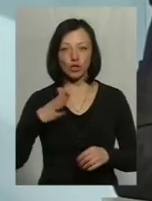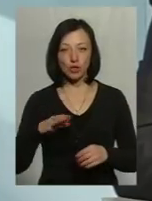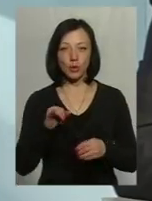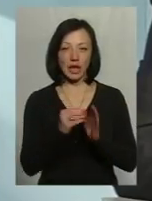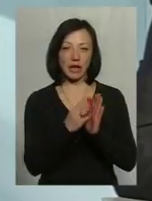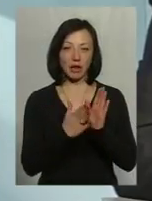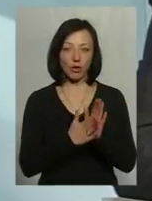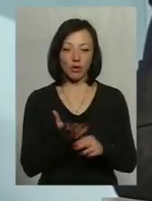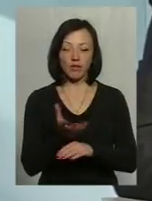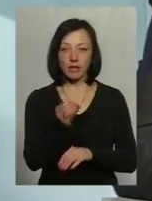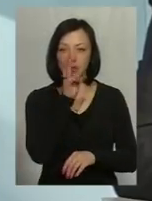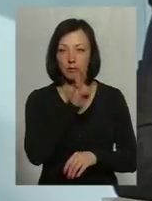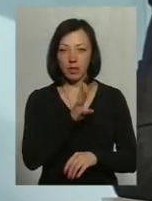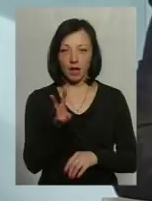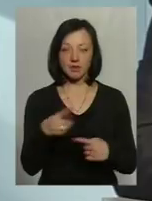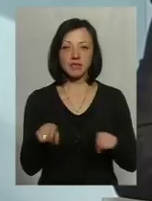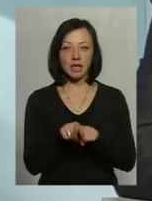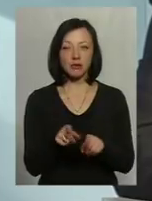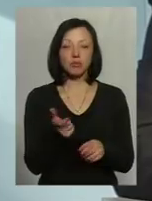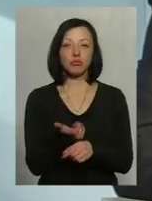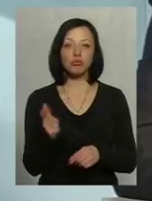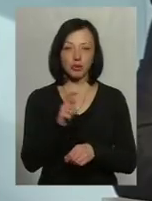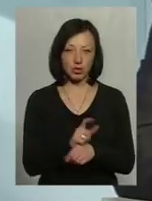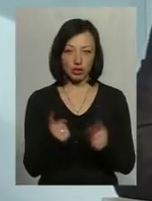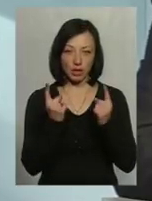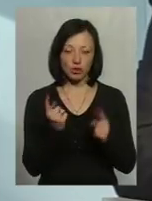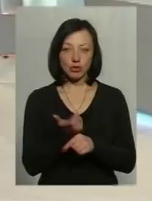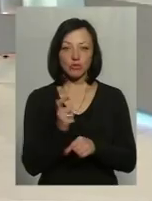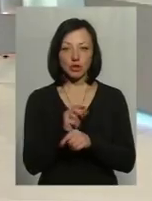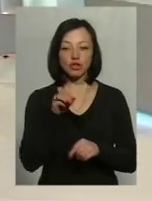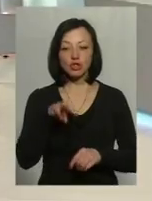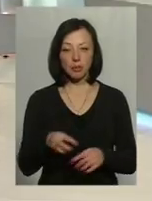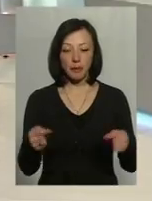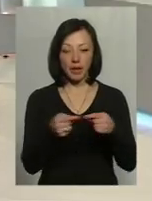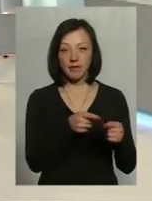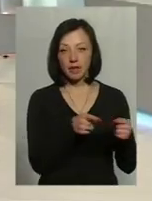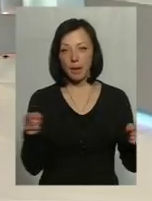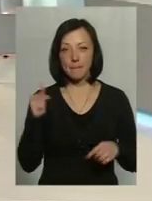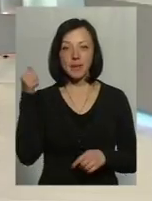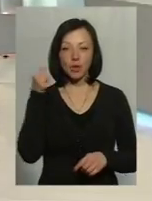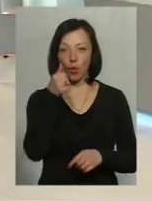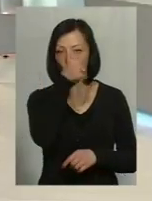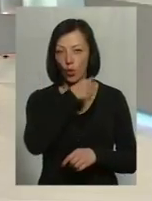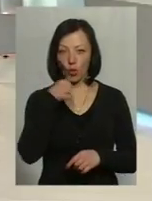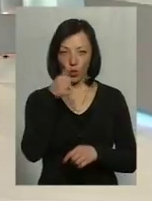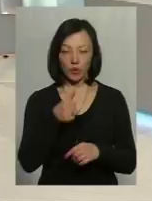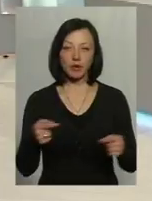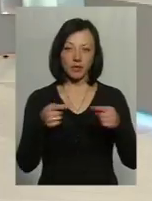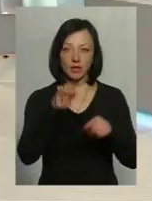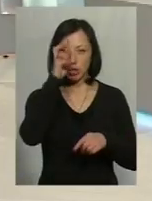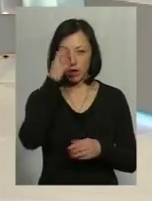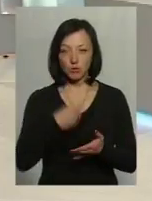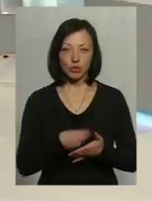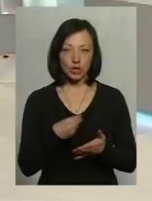декларують виплату заробітної плати все-таки більше, значно більше, ніж у відповідному періоді минулого року. Відповідно і до державного